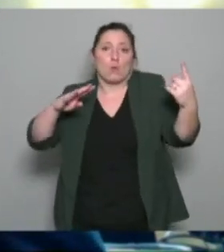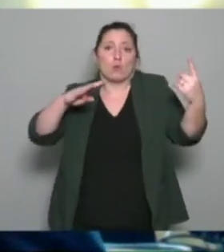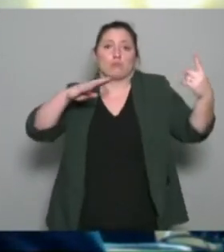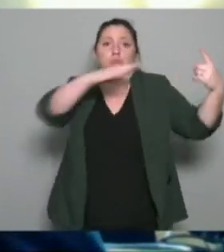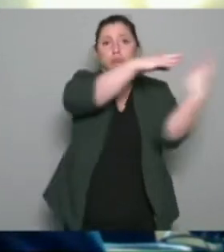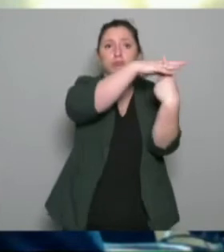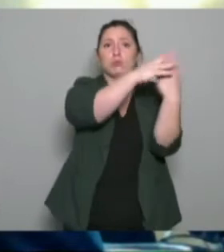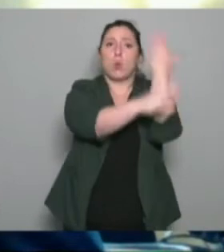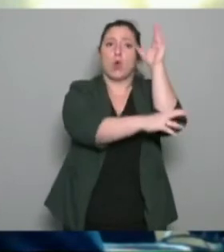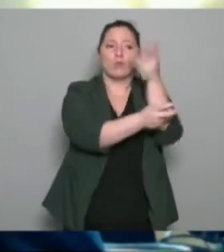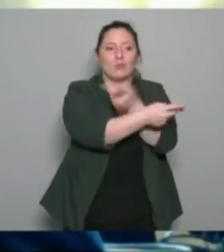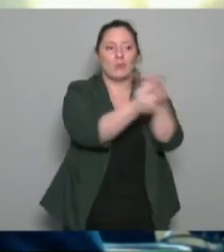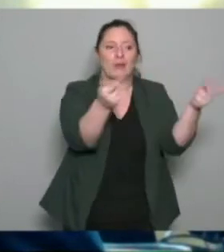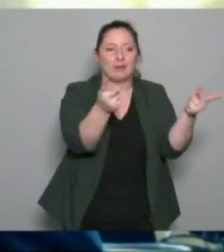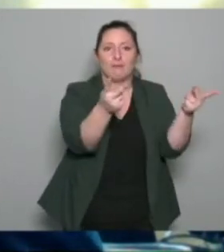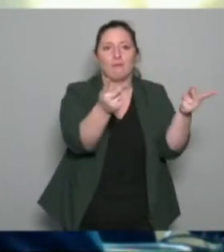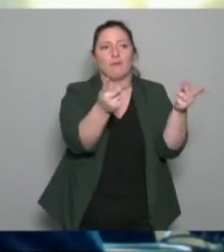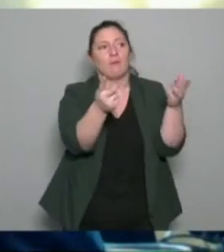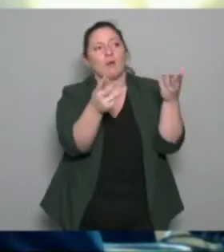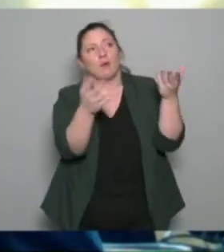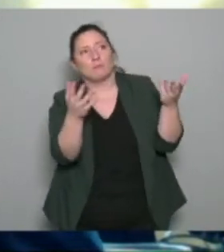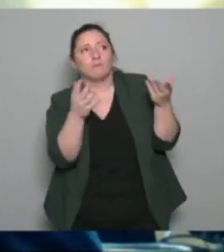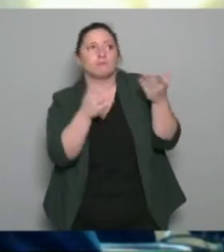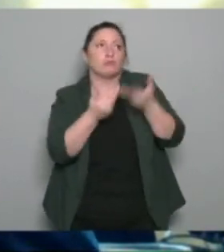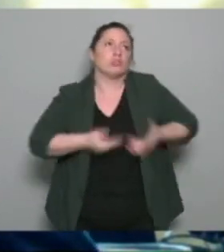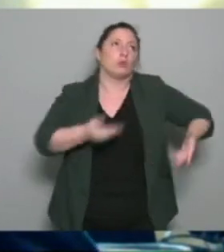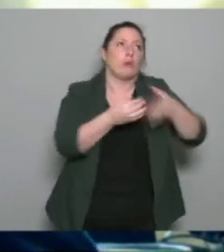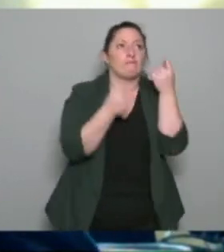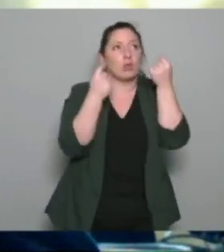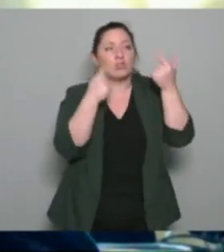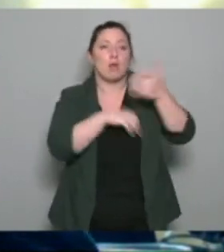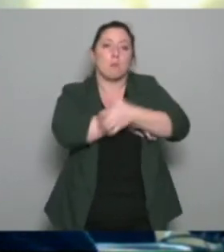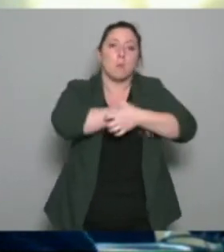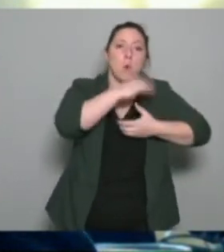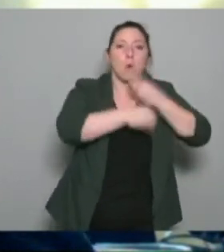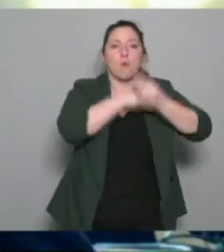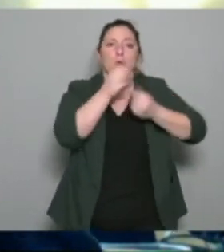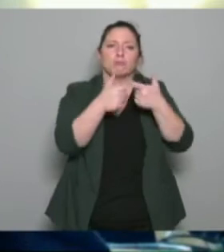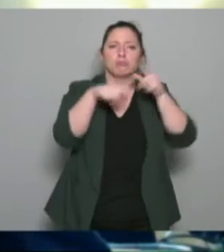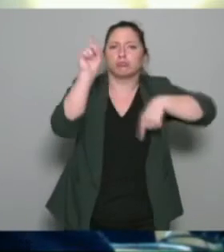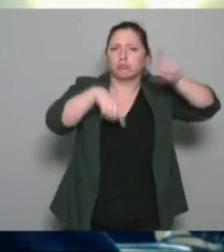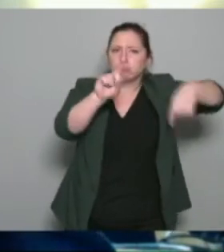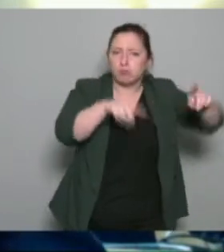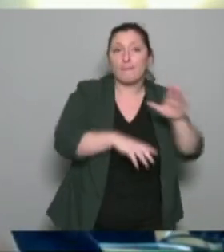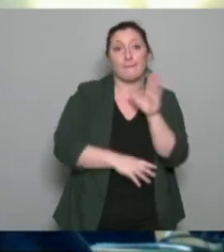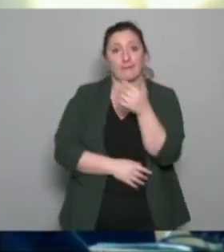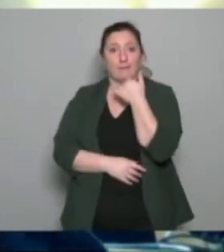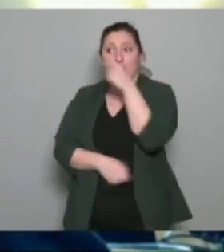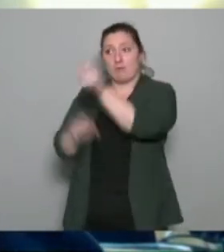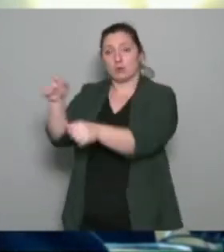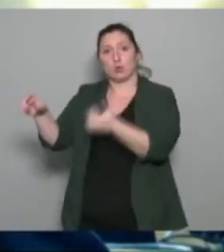plus ou moins en grande précarité mais ce qui veut dire qu'effectivement nos usagers réussissent à retrouver